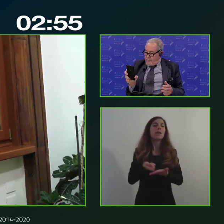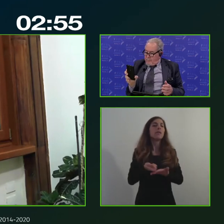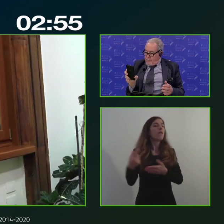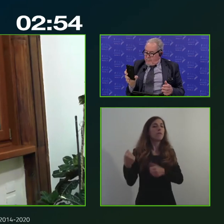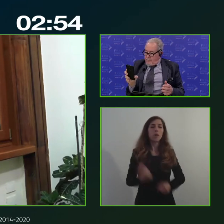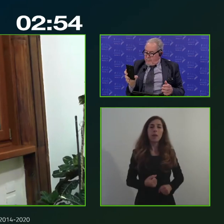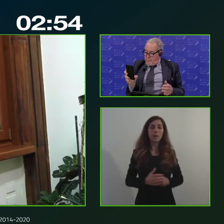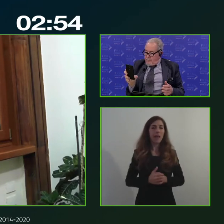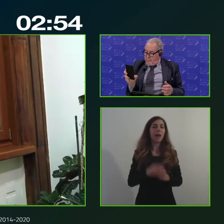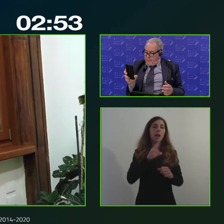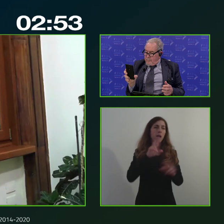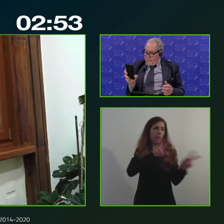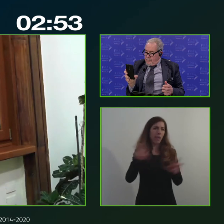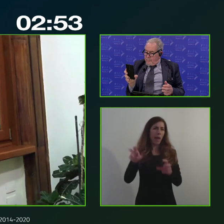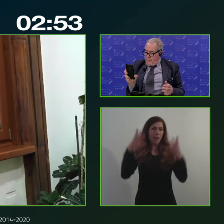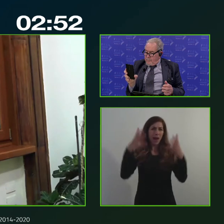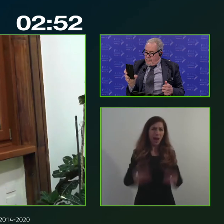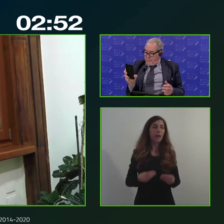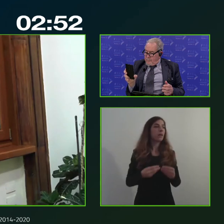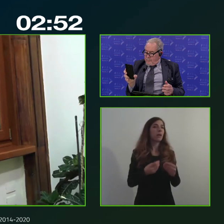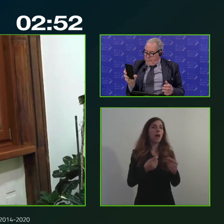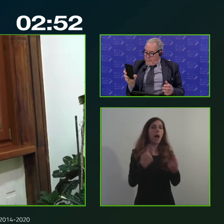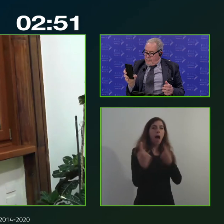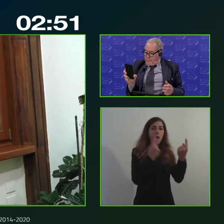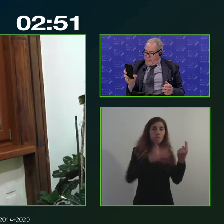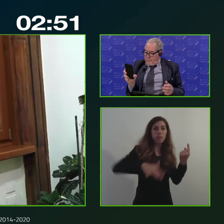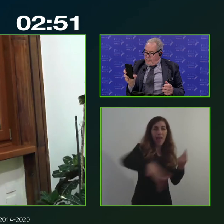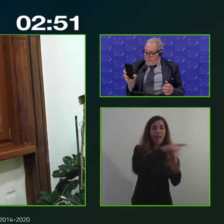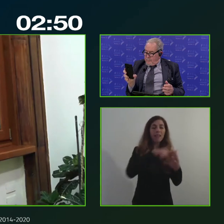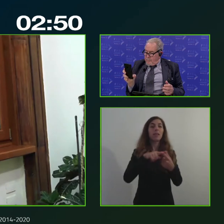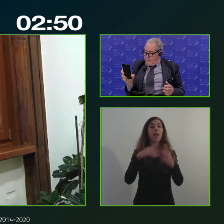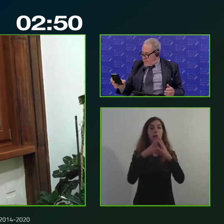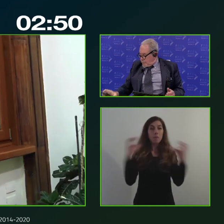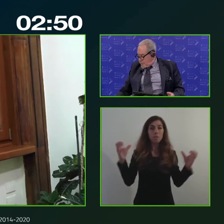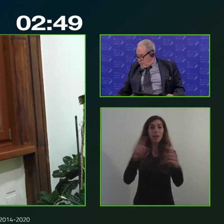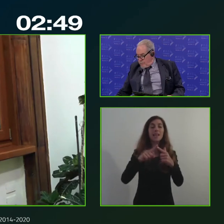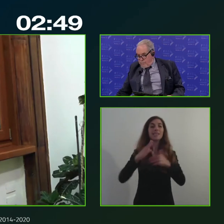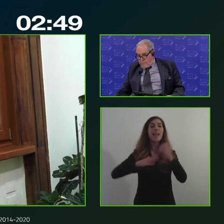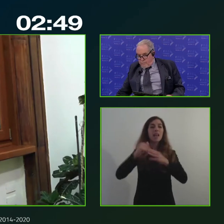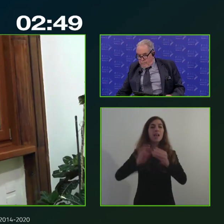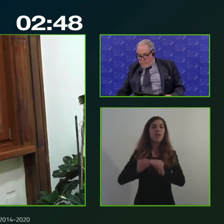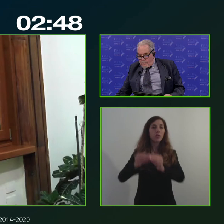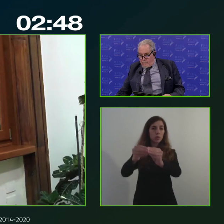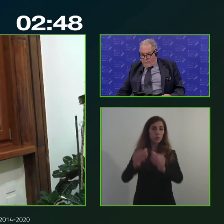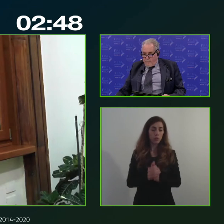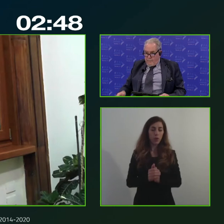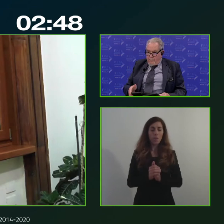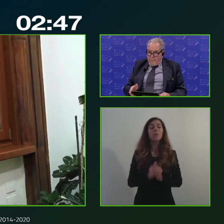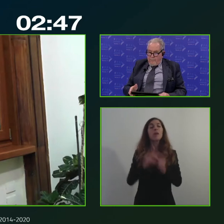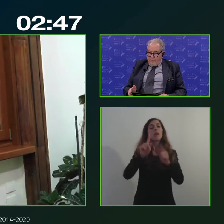parliamo di ambiente parliamo di imprese parliamo di infrastrutture poi un'altra cosa importante è quella di fornire ai partner